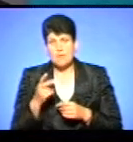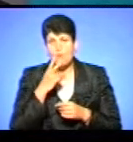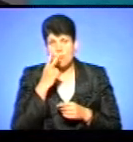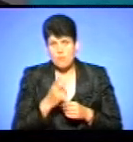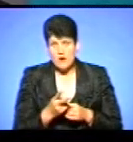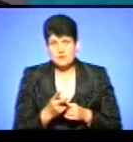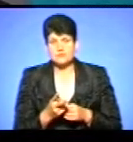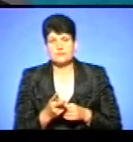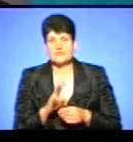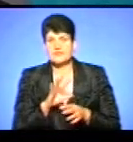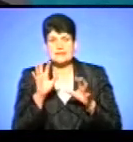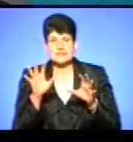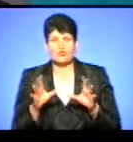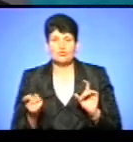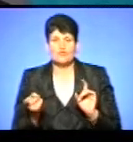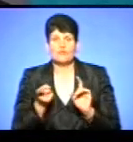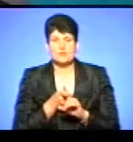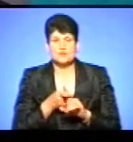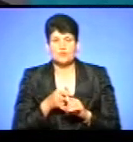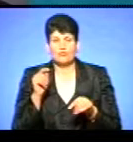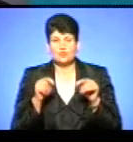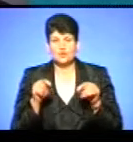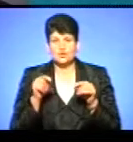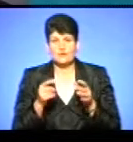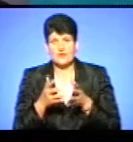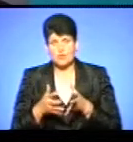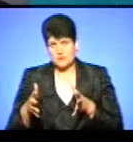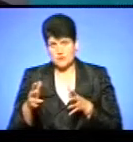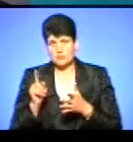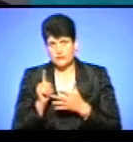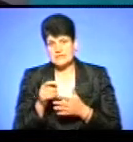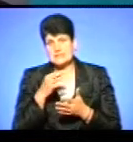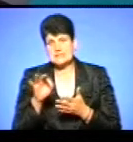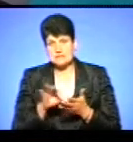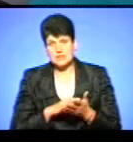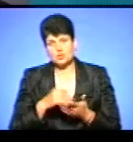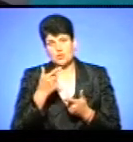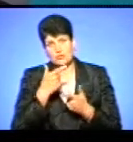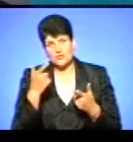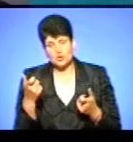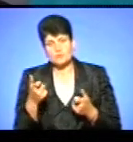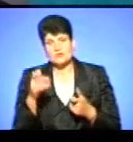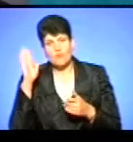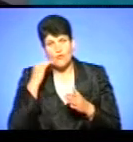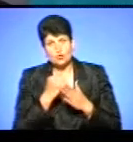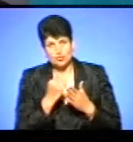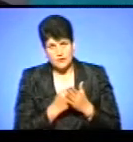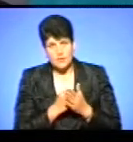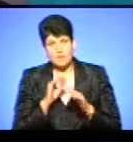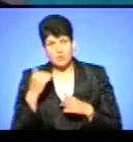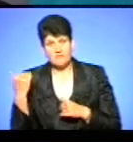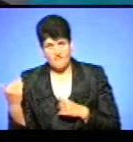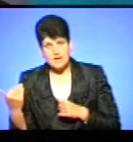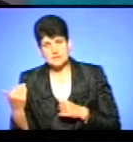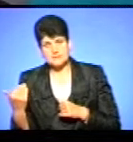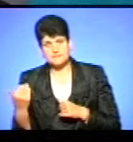наприклад, незаконну врізку, дощовий колектор повинен повідомити спершу водоканал, тоді водоканал вас, і ви вже будете вживати заходів.